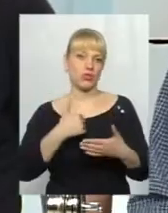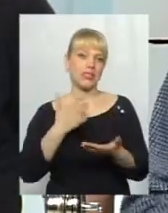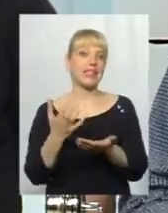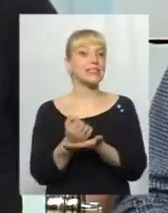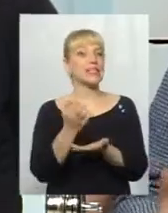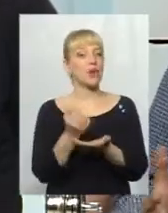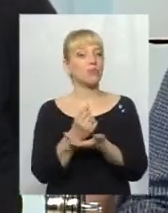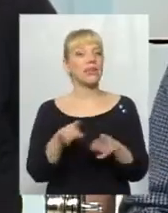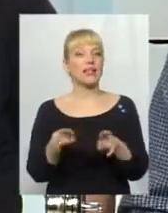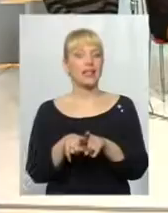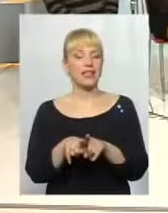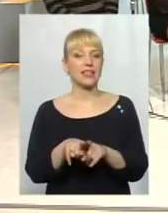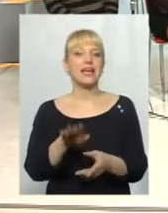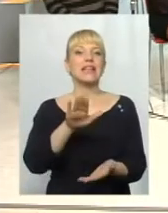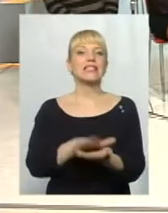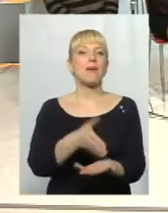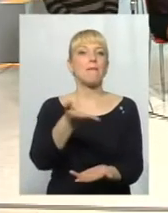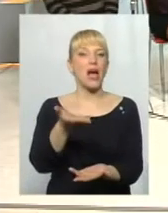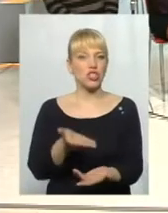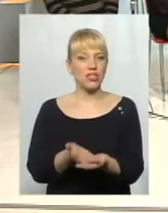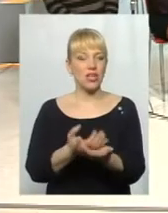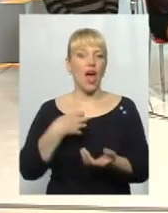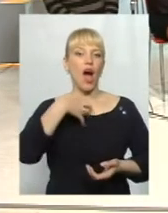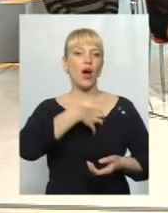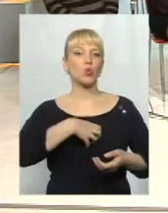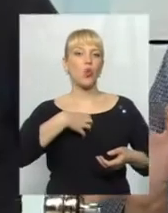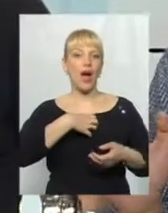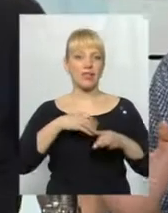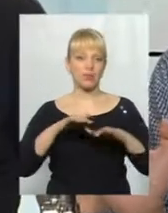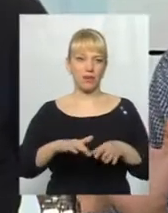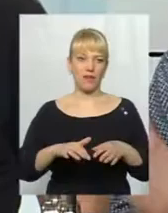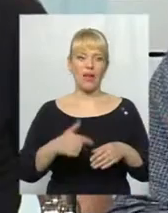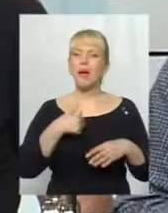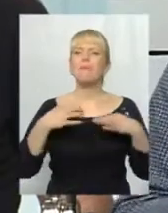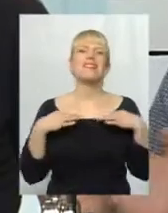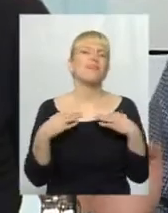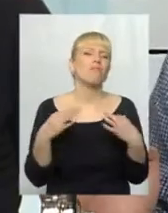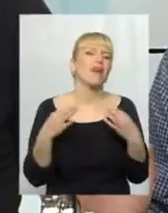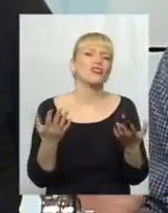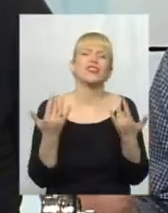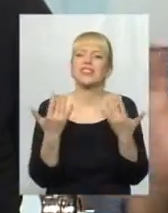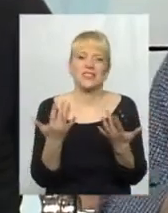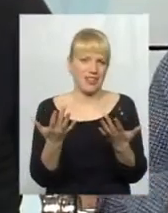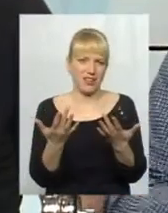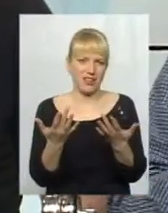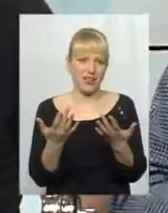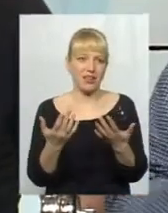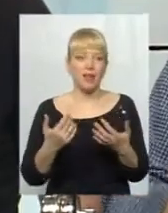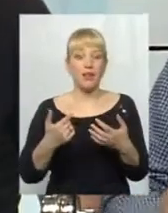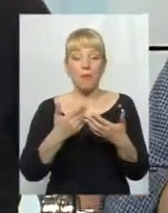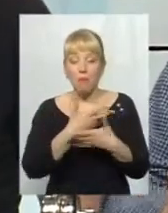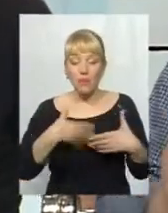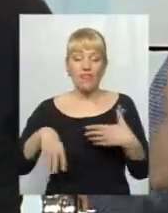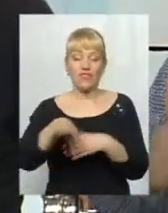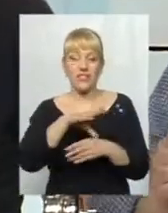смаженій, актуальній справі. По 200 доларів? Мені байдуже скільки. Ви зрозумієте, мені байдуже скільки. Ми